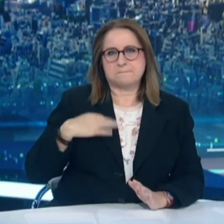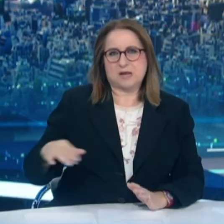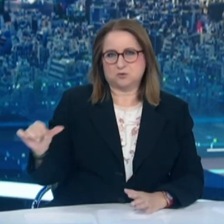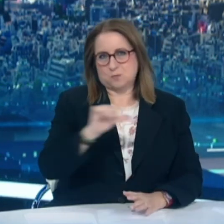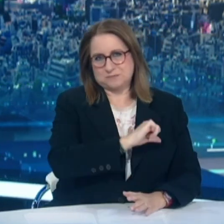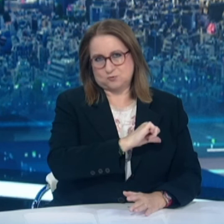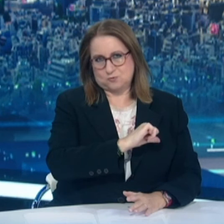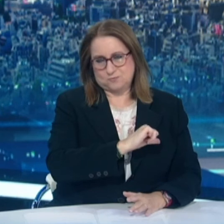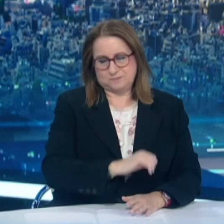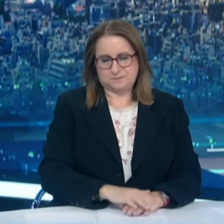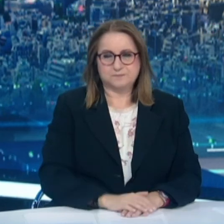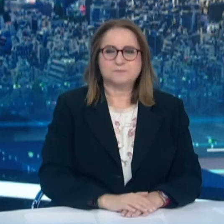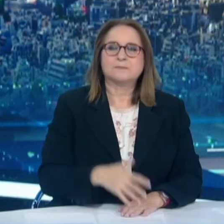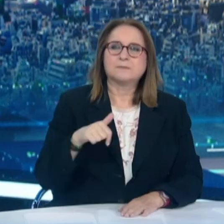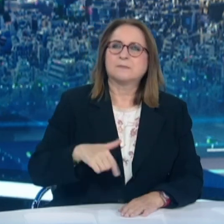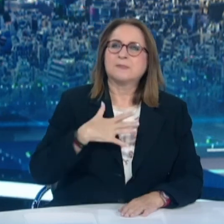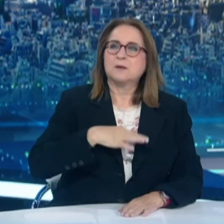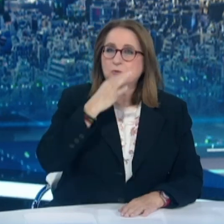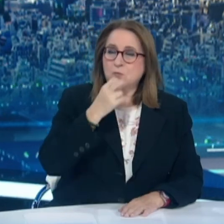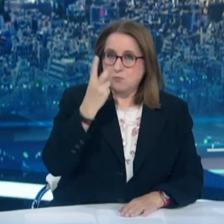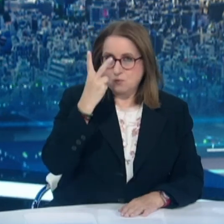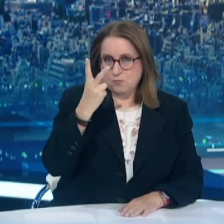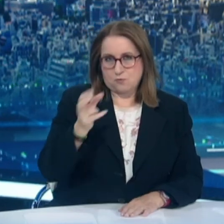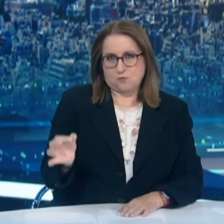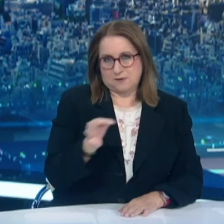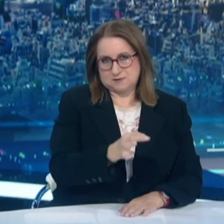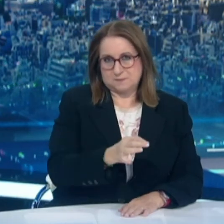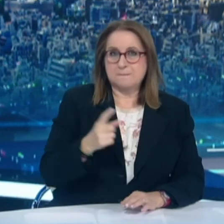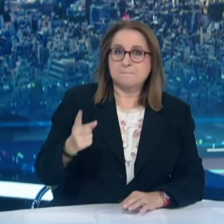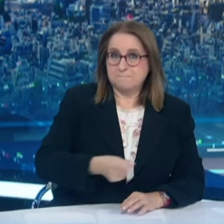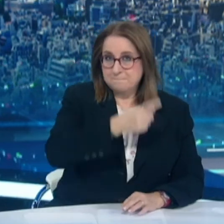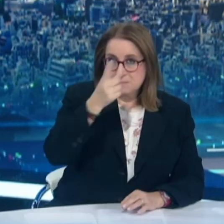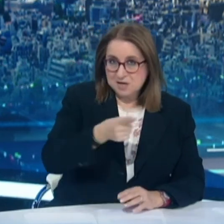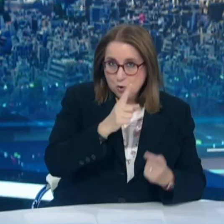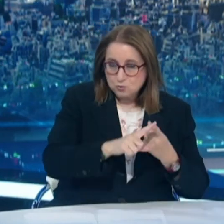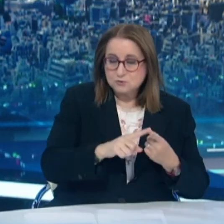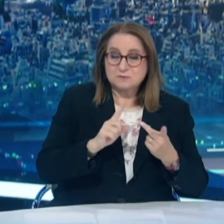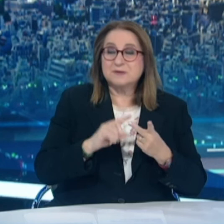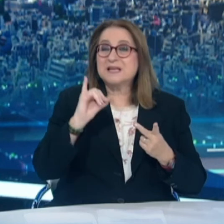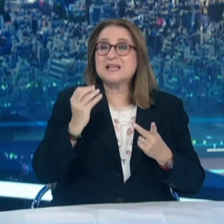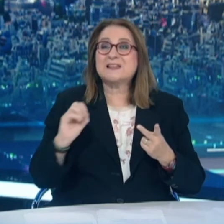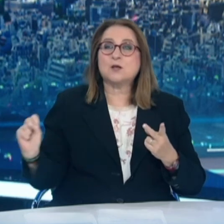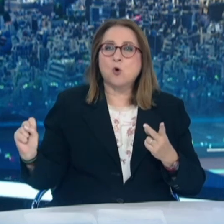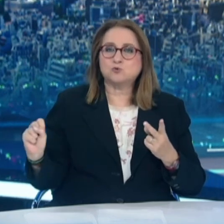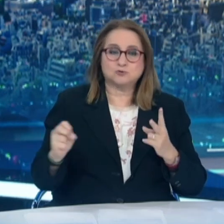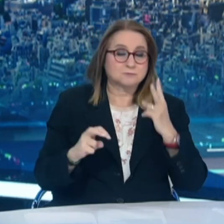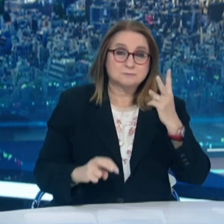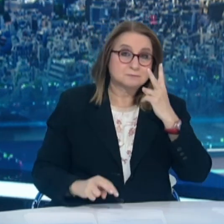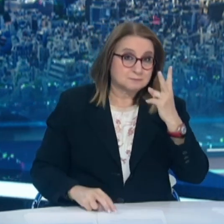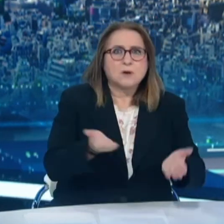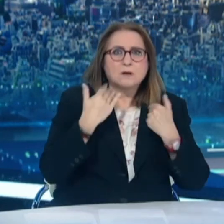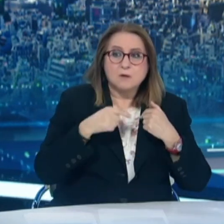αναφορά στη Μύκονο και στη Νίο, που έχουν τεθεί από την Επιτροπή Επιδημιολόγων σε κατάσταση αυξημένης επιτήρησης.